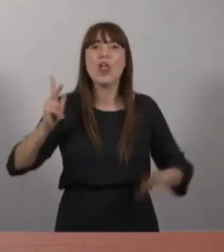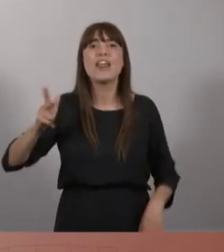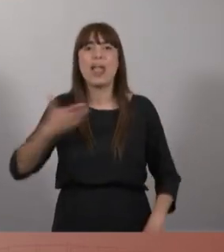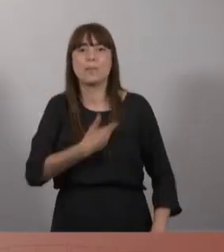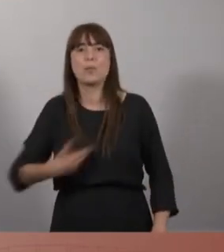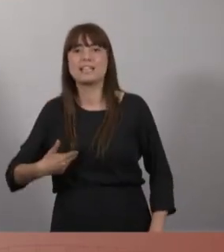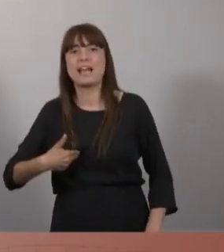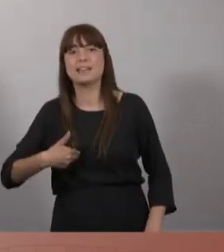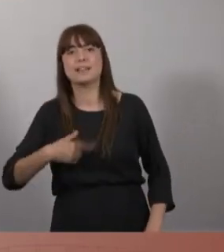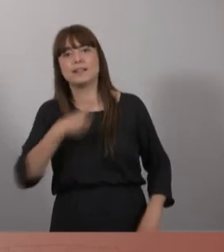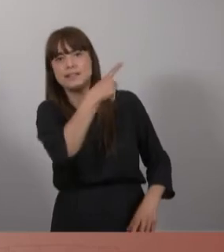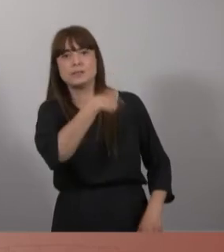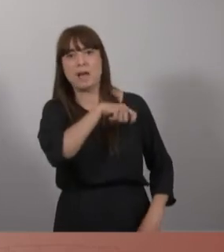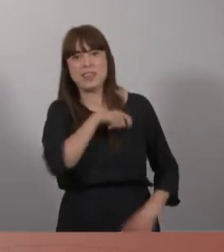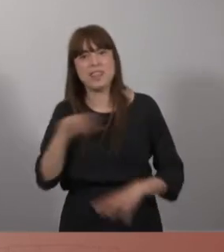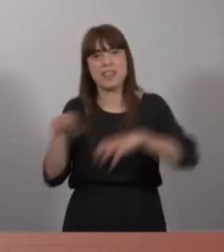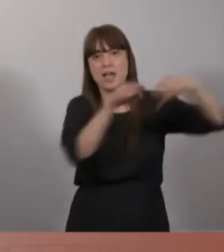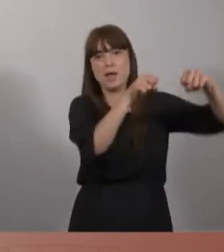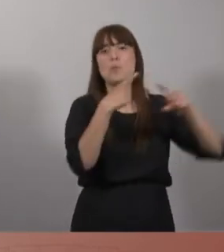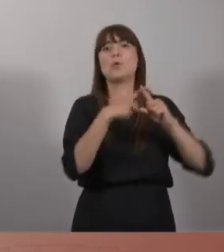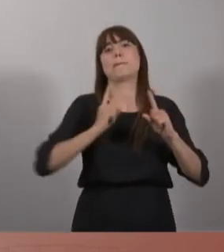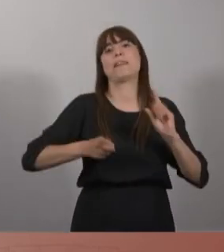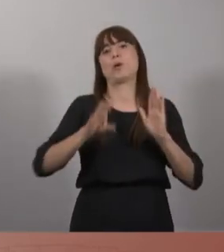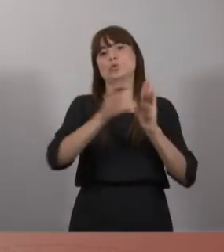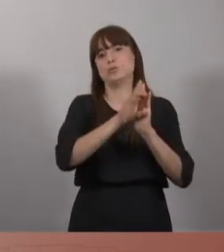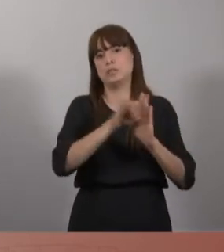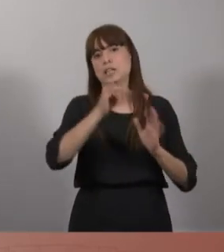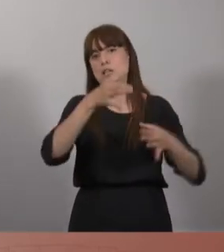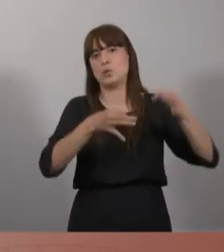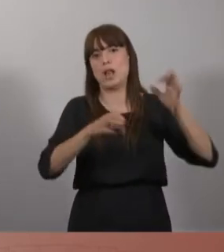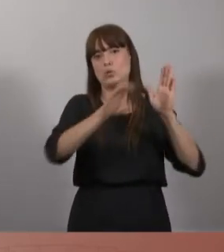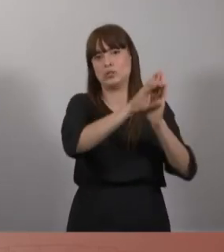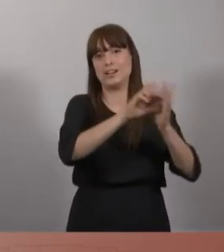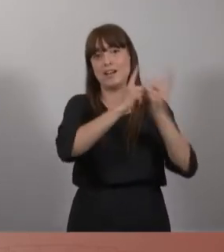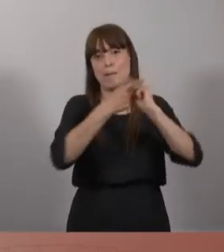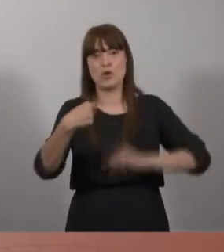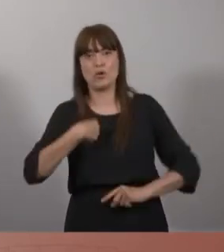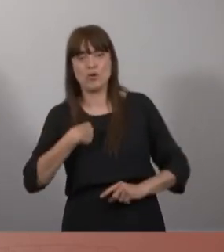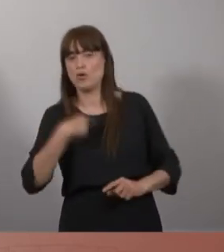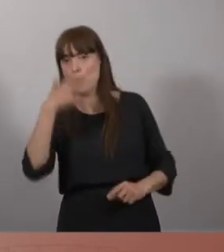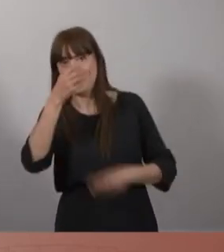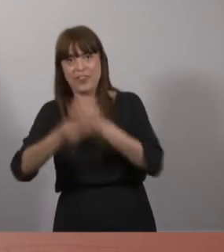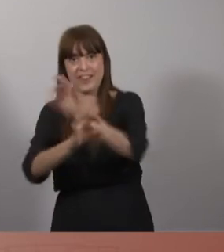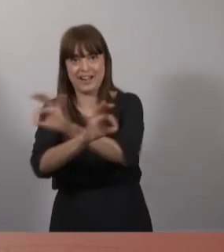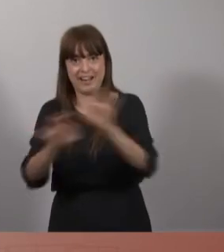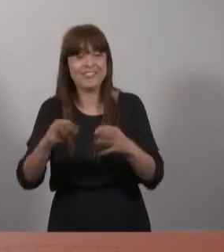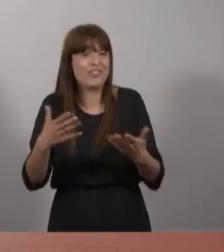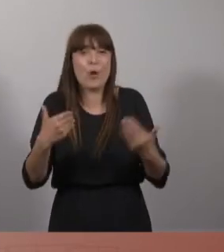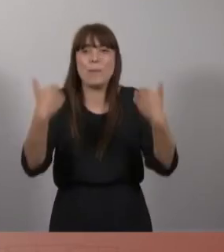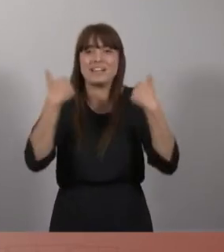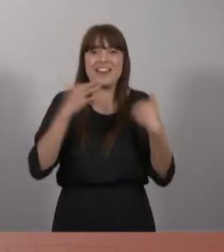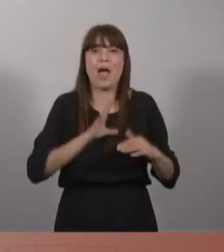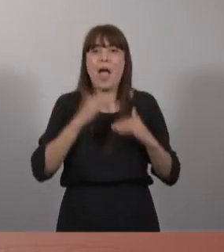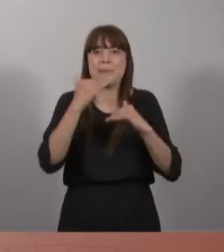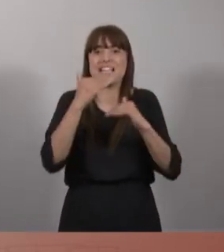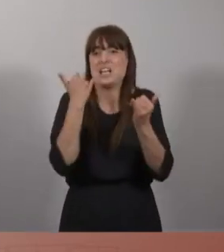fan uns altres, i la fa la Constitució Espanyola i la fa el Tribunal Constitucional. I la nostra competència i habitatge ens serveix tan poc que